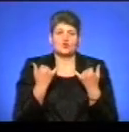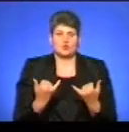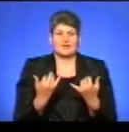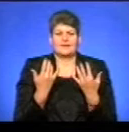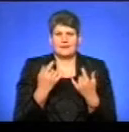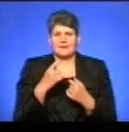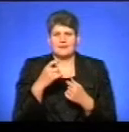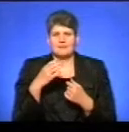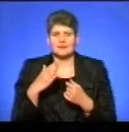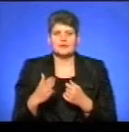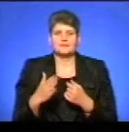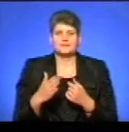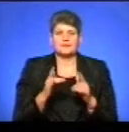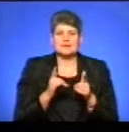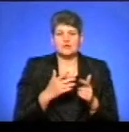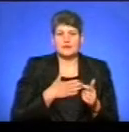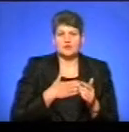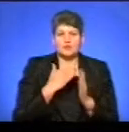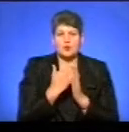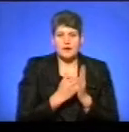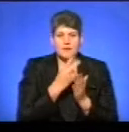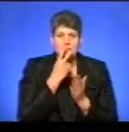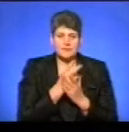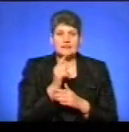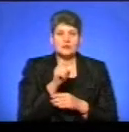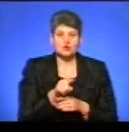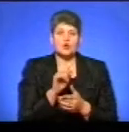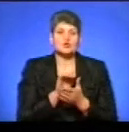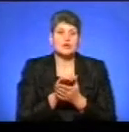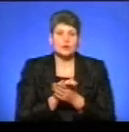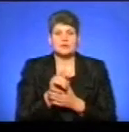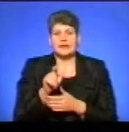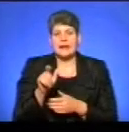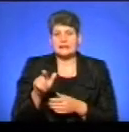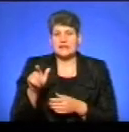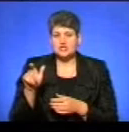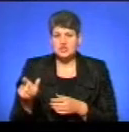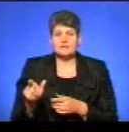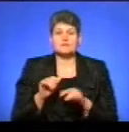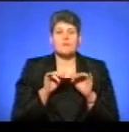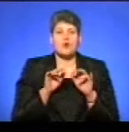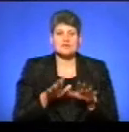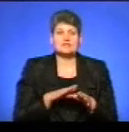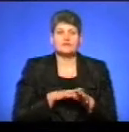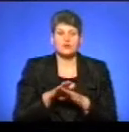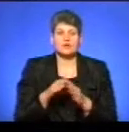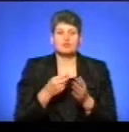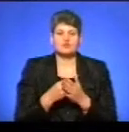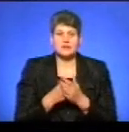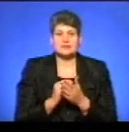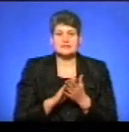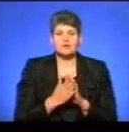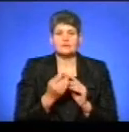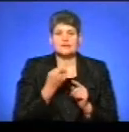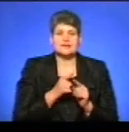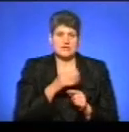Кілька хвилин, згідно нашої програми, передбачено для того, щоб ви ознайомили глядачів з процесом виконання бюджету станом на цей